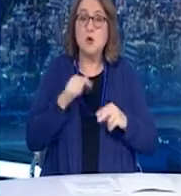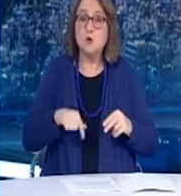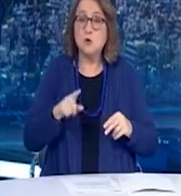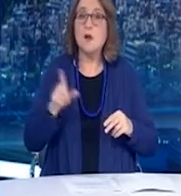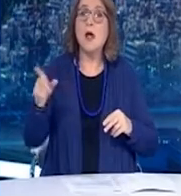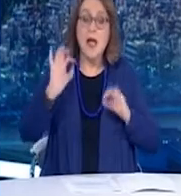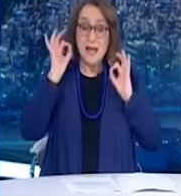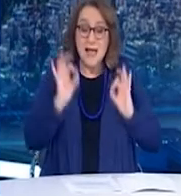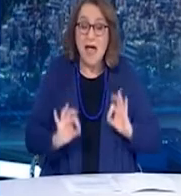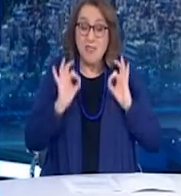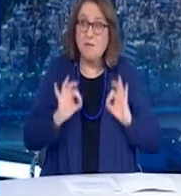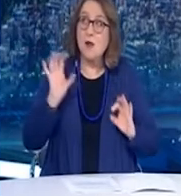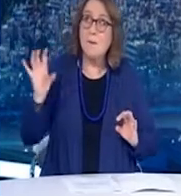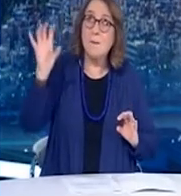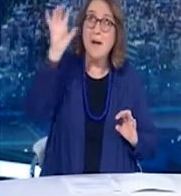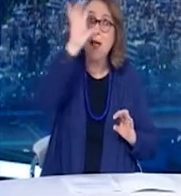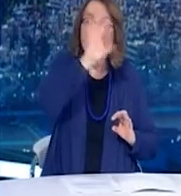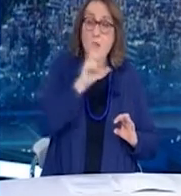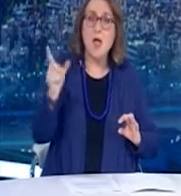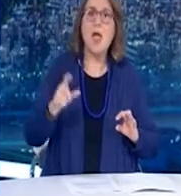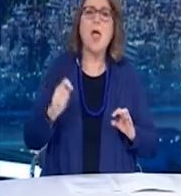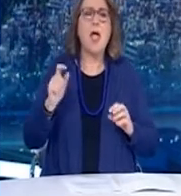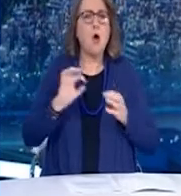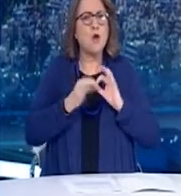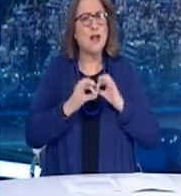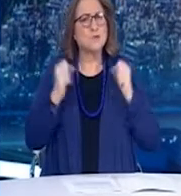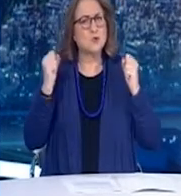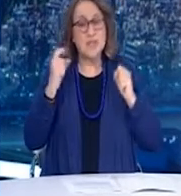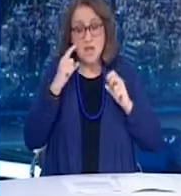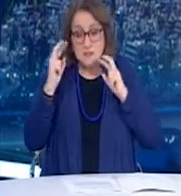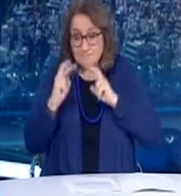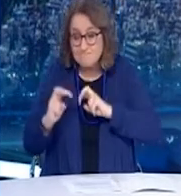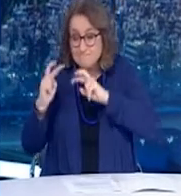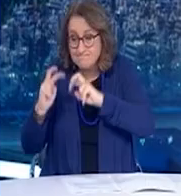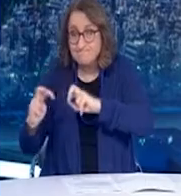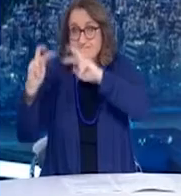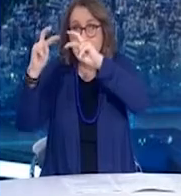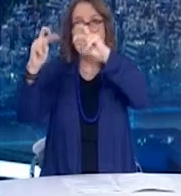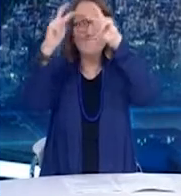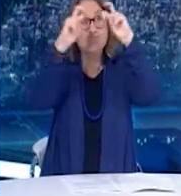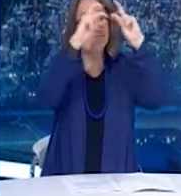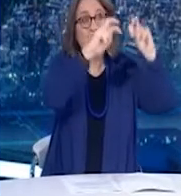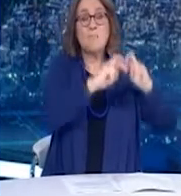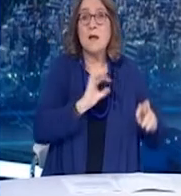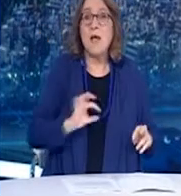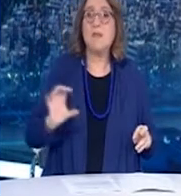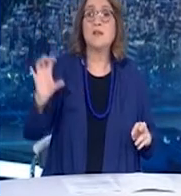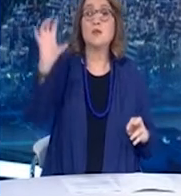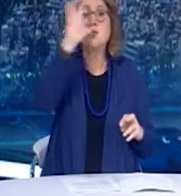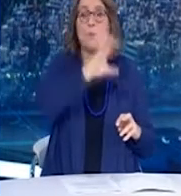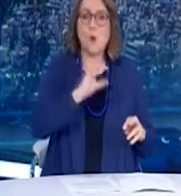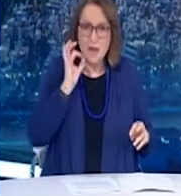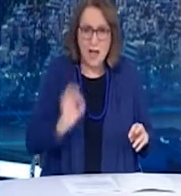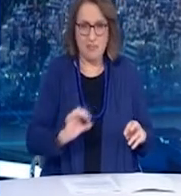περιφερειακή ενότητα αναβδομάδα. Τα δεδομένα από τον ΕΟΔΗ αυτά δείχνουν